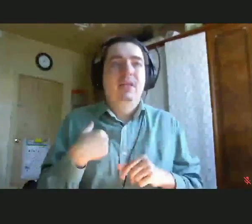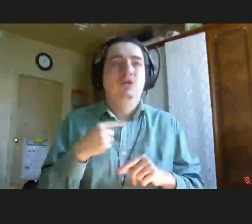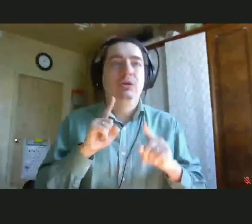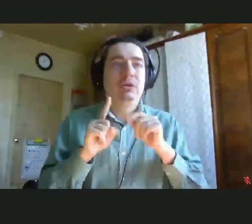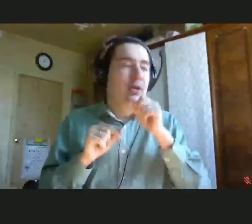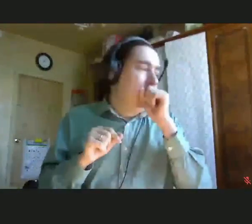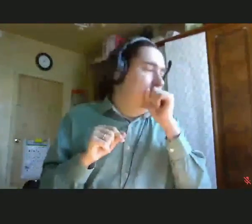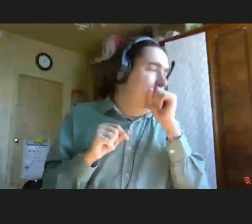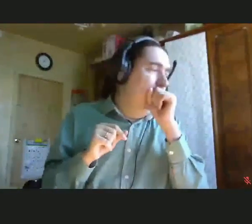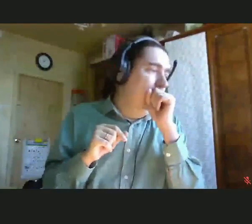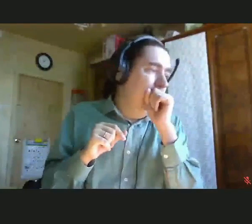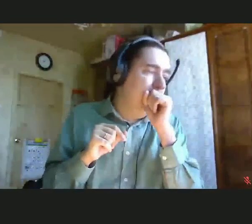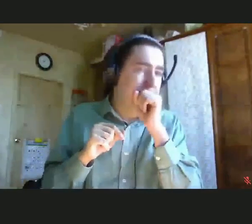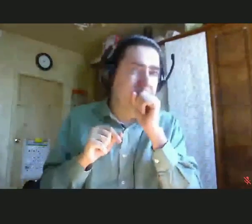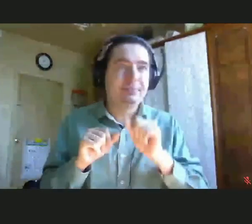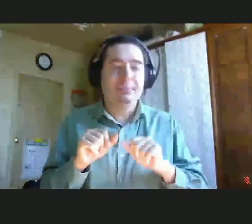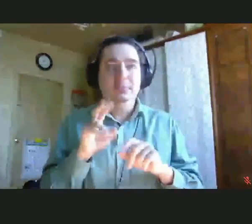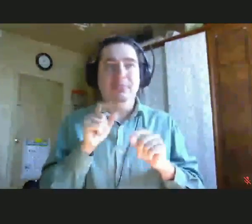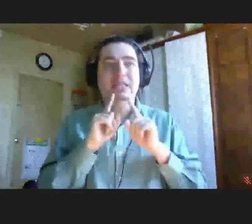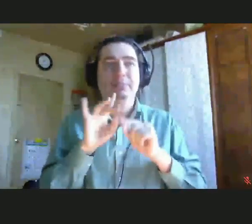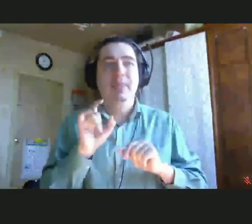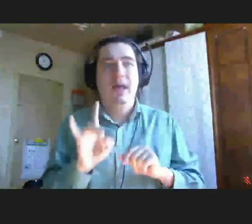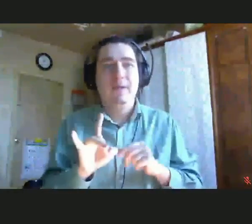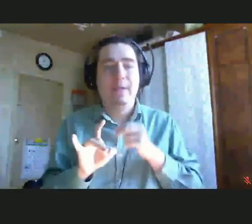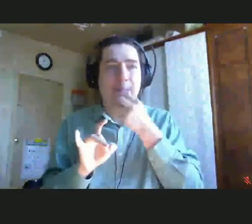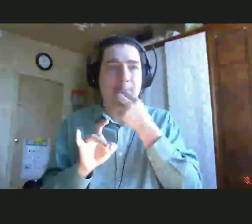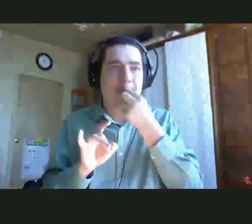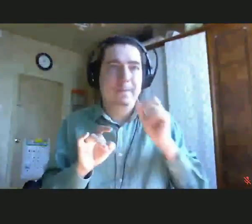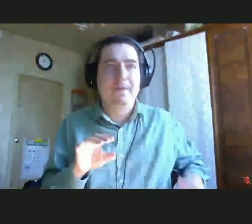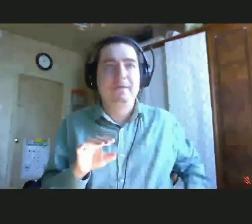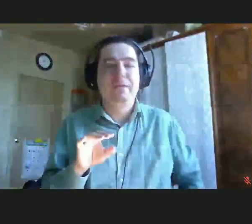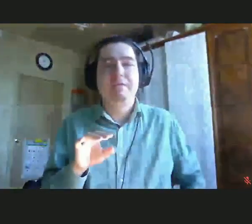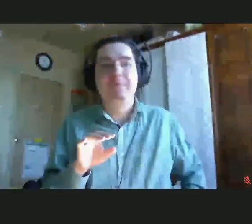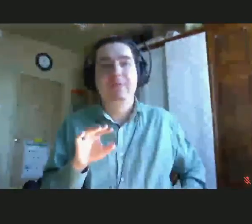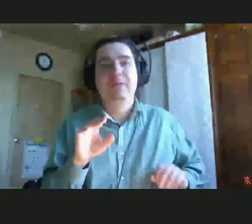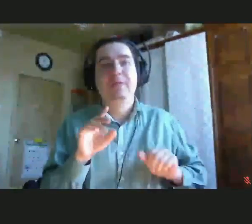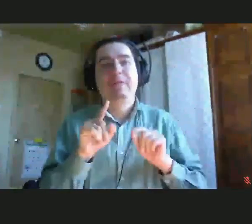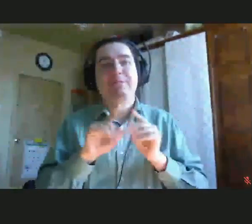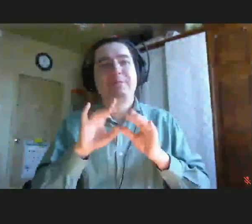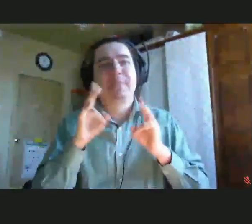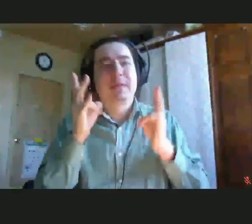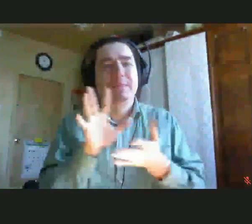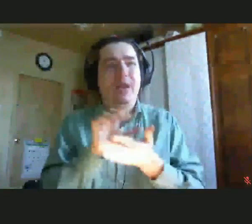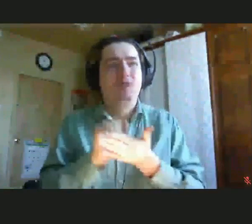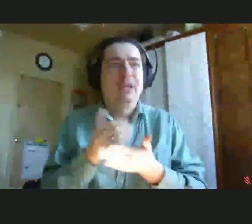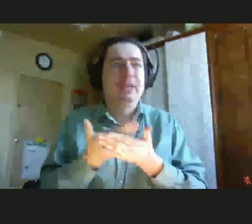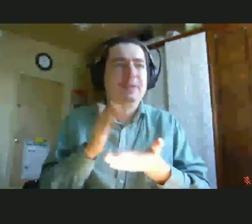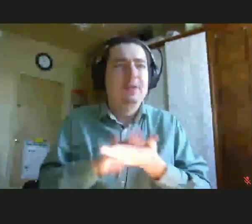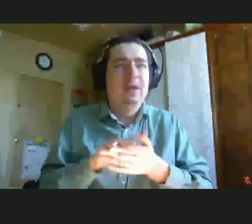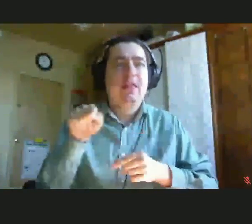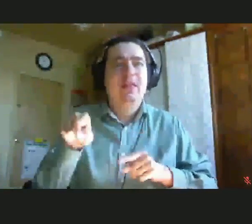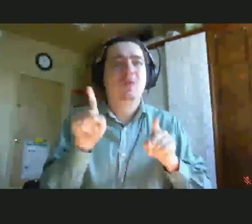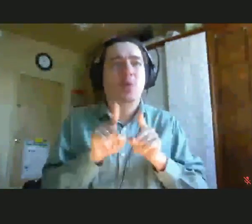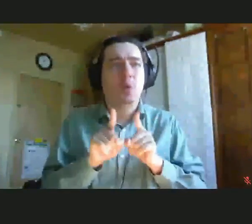есть, например, хоккей для детей, у которых помимо поражения ног, еще есть и поражение рук. И для них подобный хоккей тоже